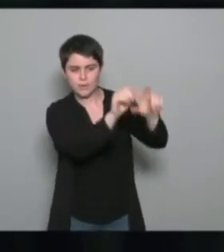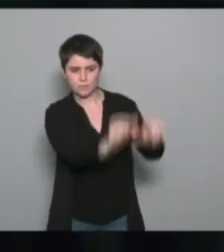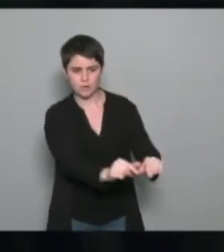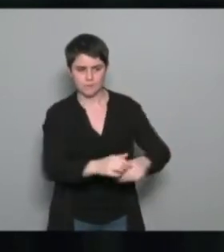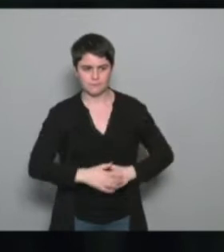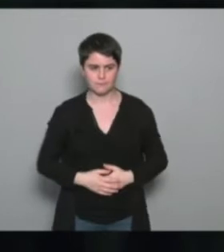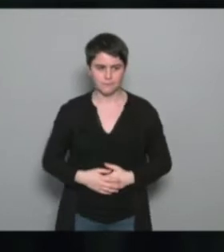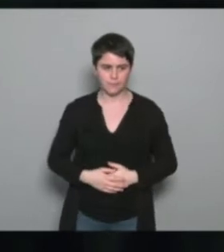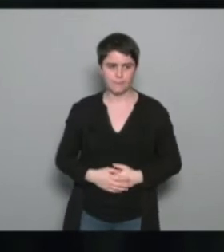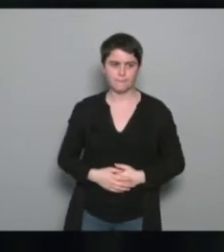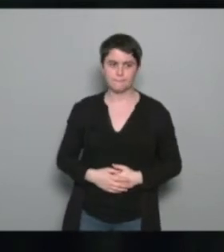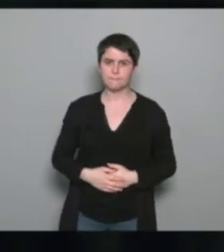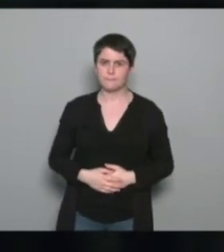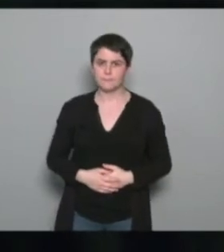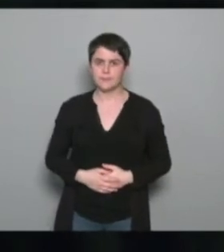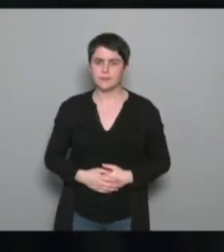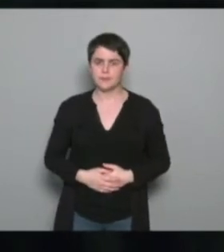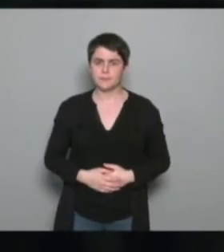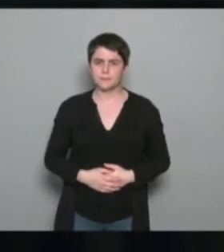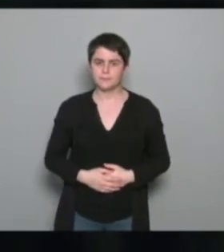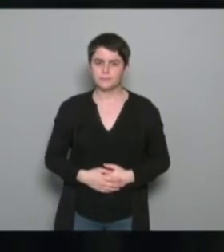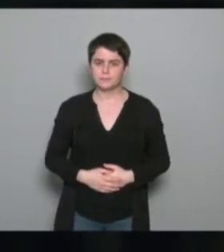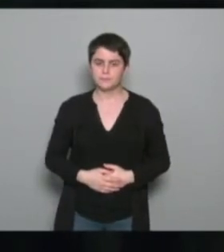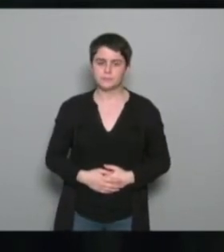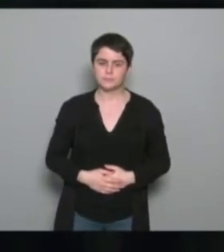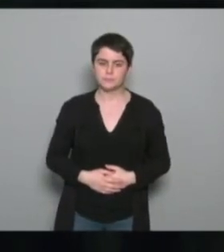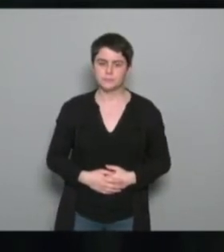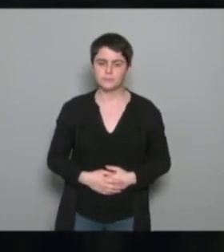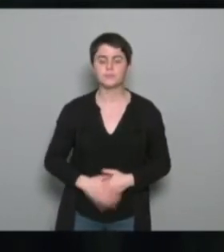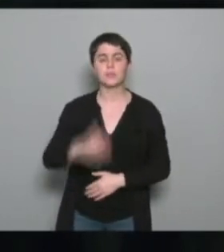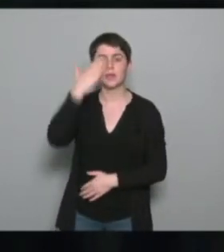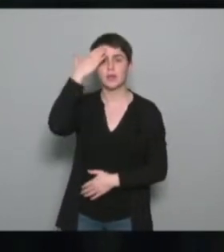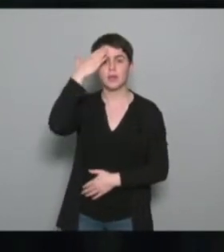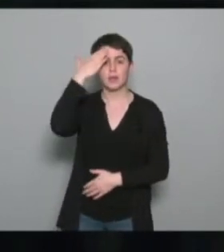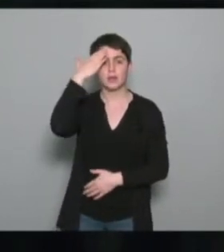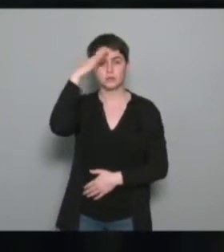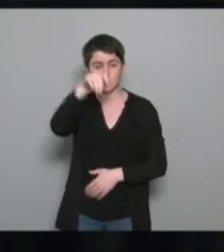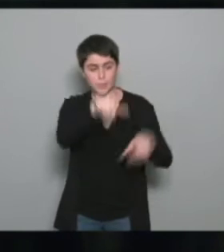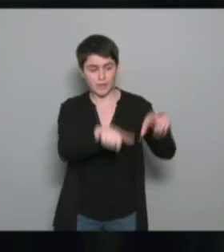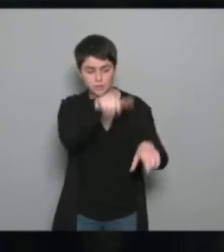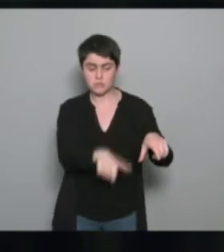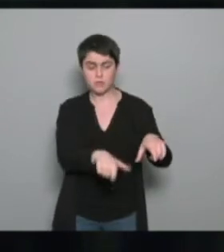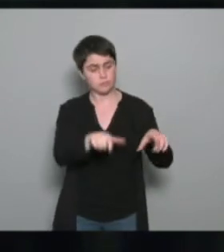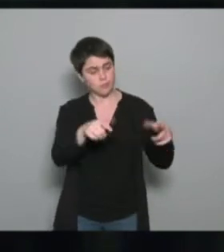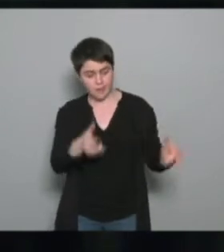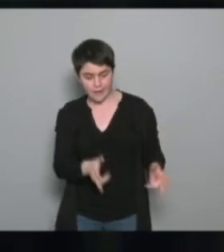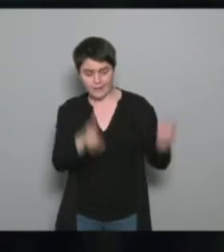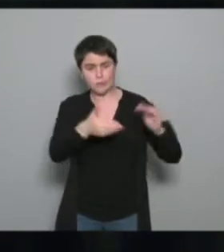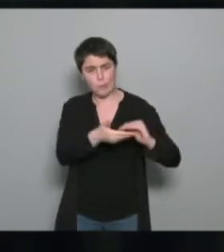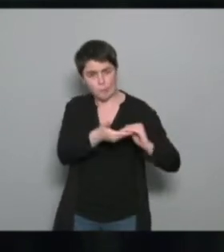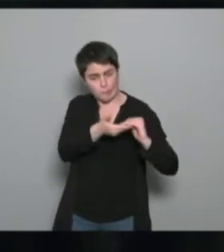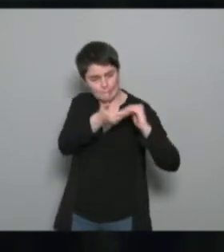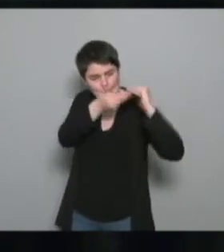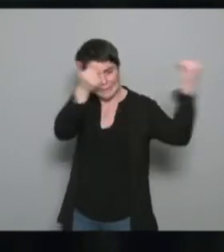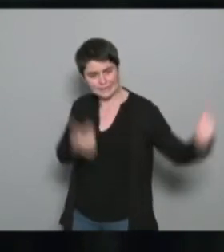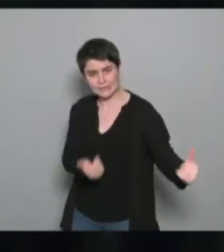structures qui va aider les personnes. Après, on a encore d'autres personnes qui, malgré ces créneaux passerelles, ne pourront pas faire la démarche d'aller